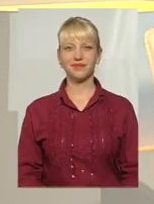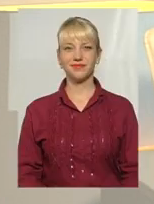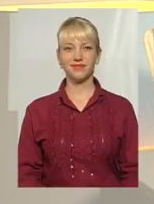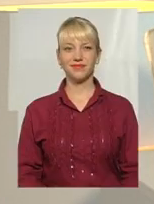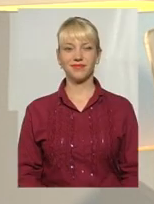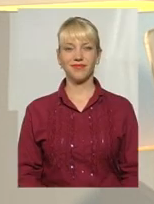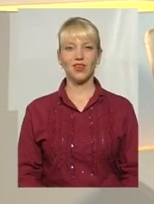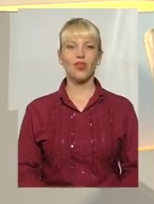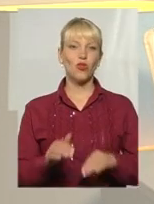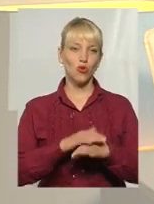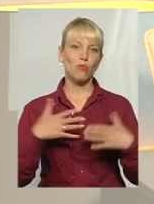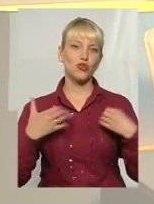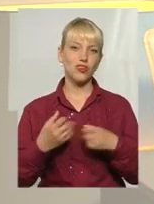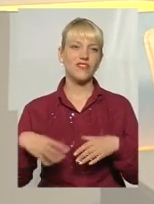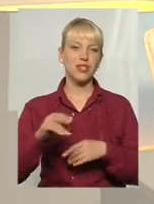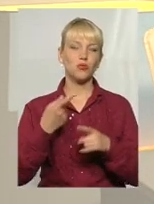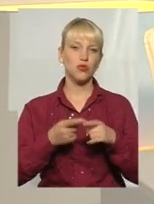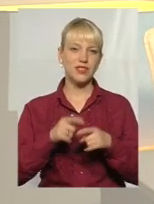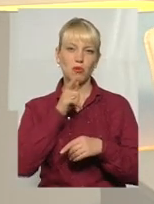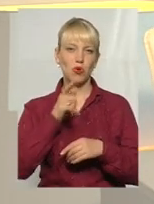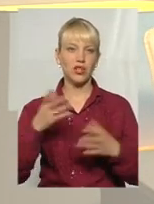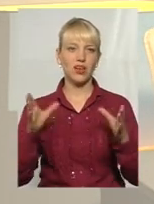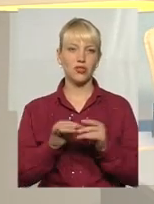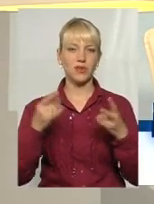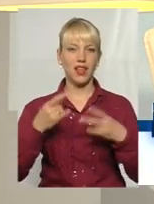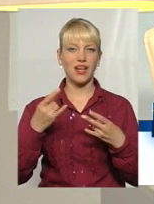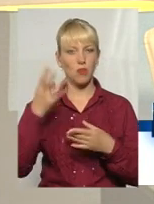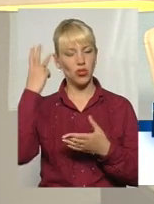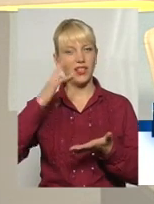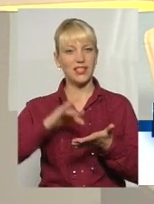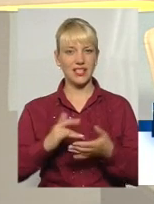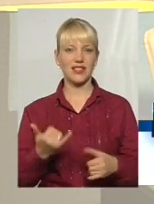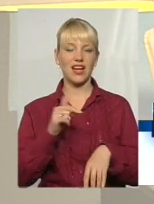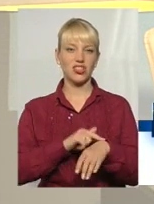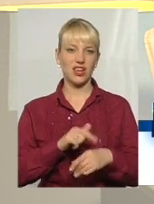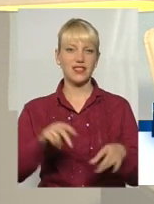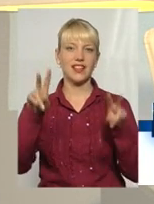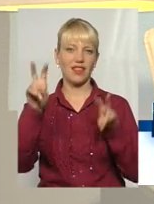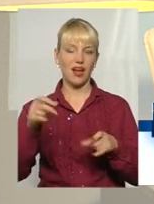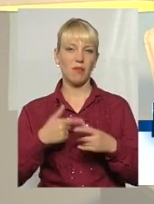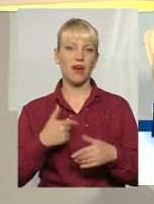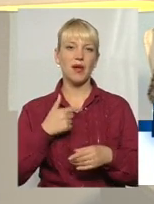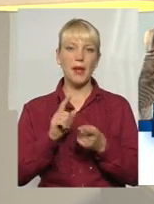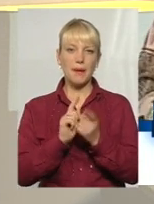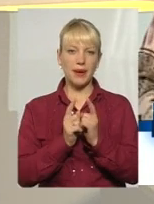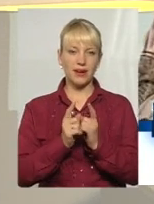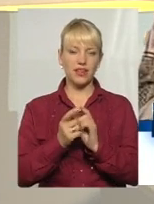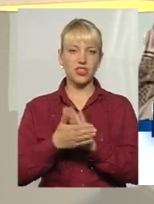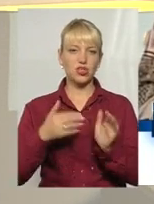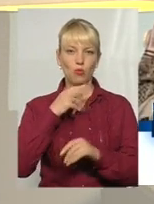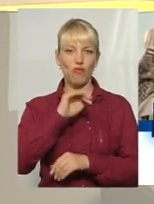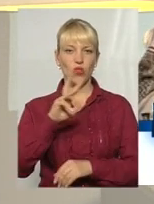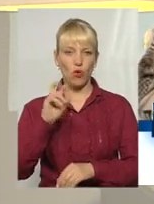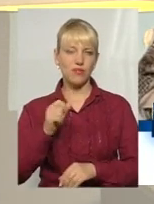Доброго здоров'я усім, хто у цій порі разом із телеканалом Поділя Центр. На часі в прямому ефірі тема. Я Анна Бендюх, перекладна жестово-умову